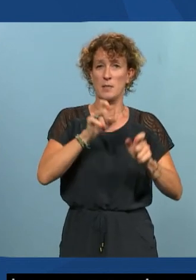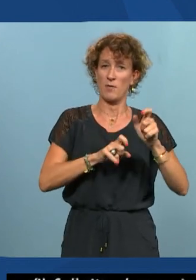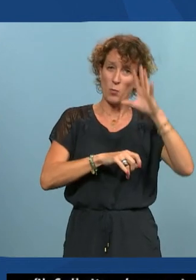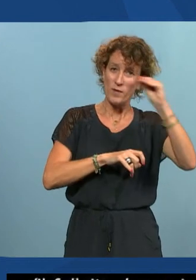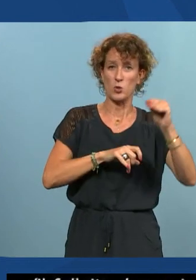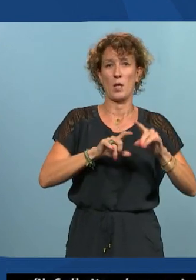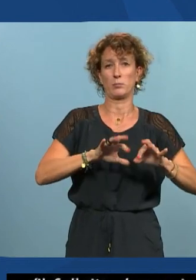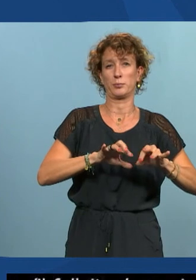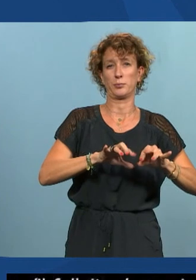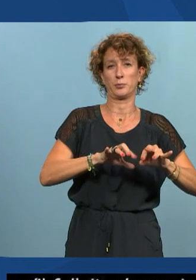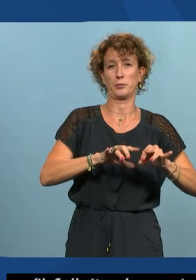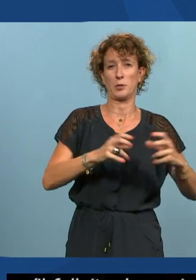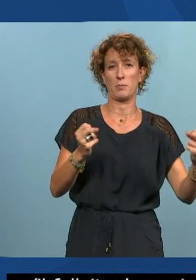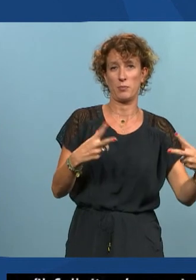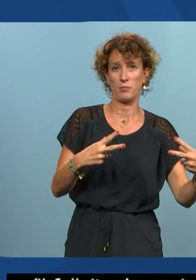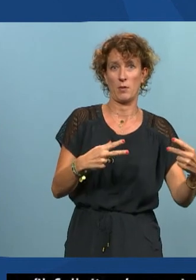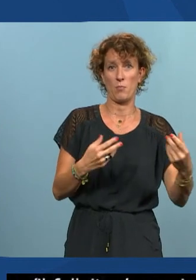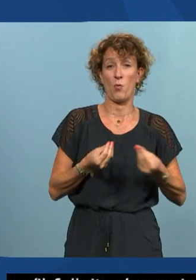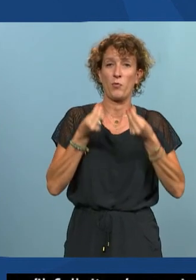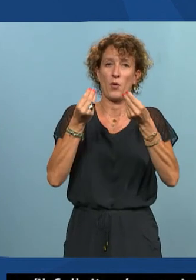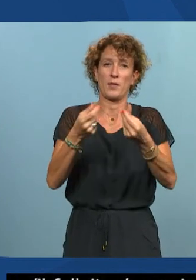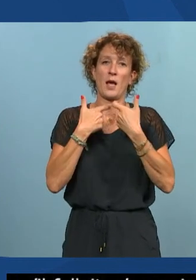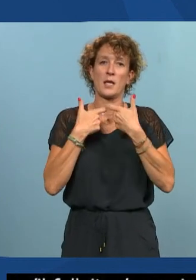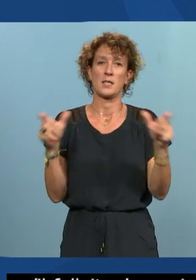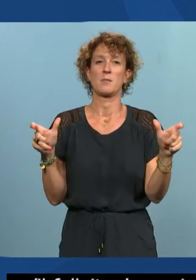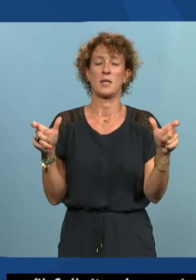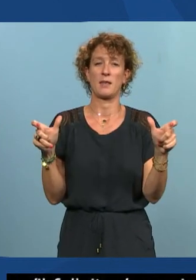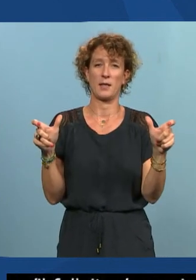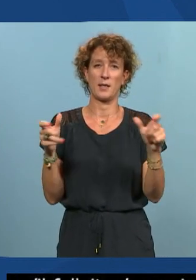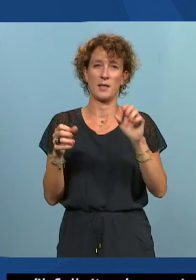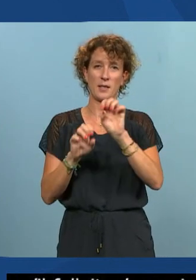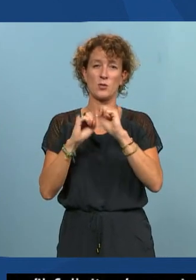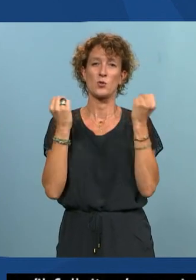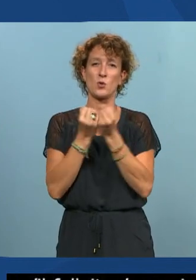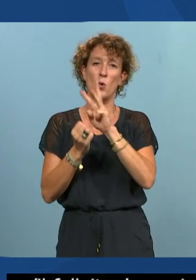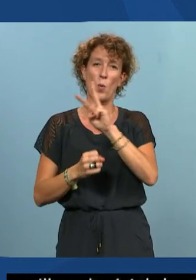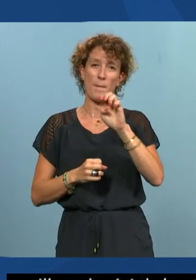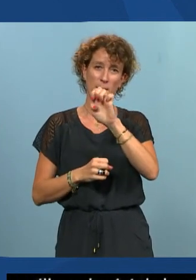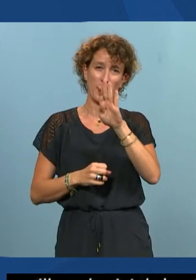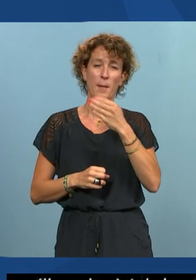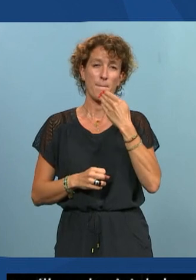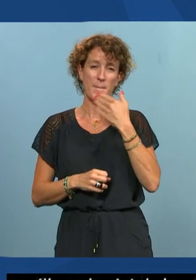vélo tipe d'avoir rendu accessible le webinaire merci à vous tous